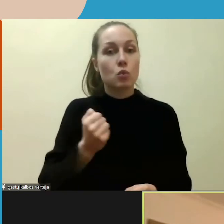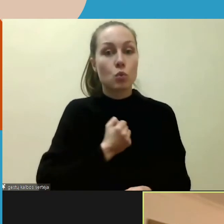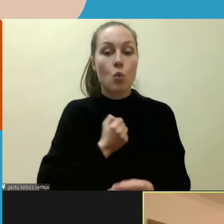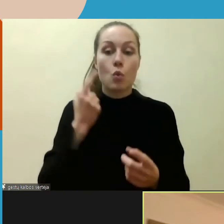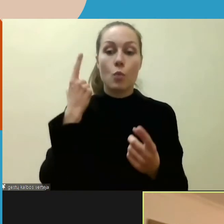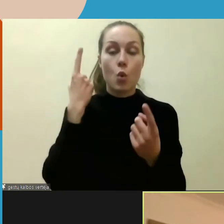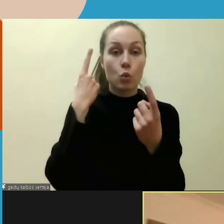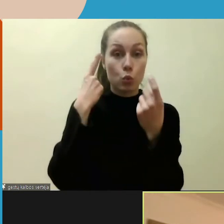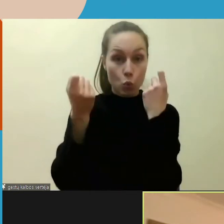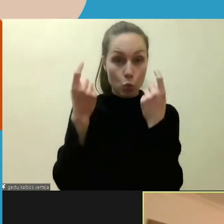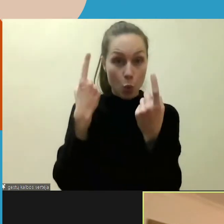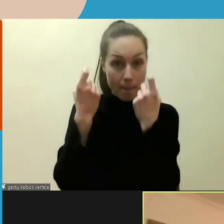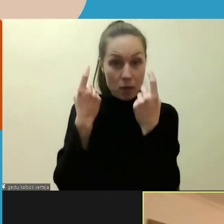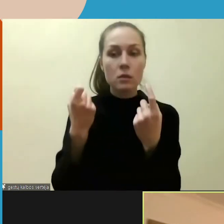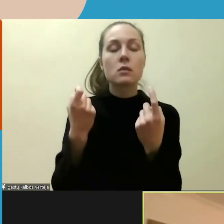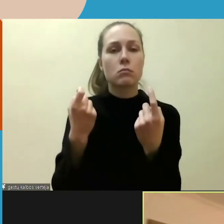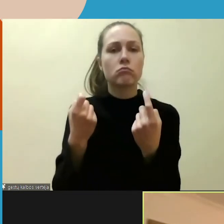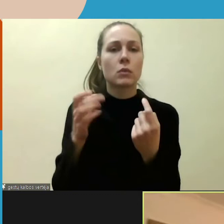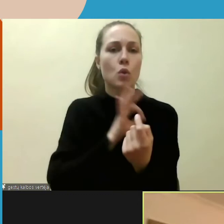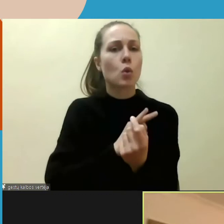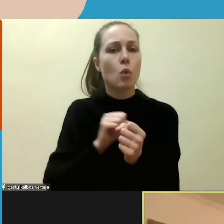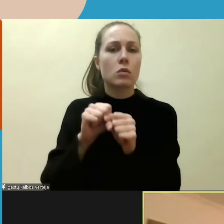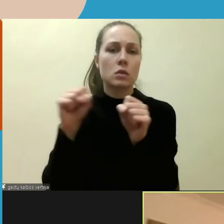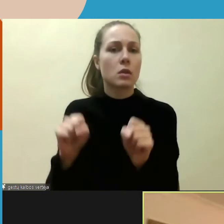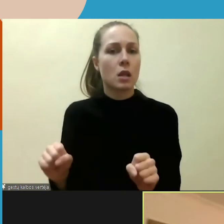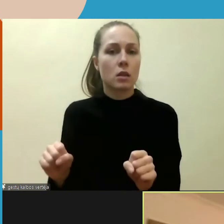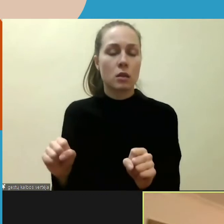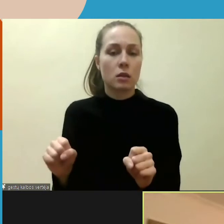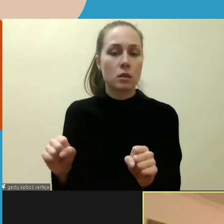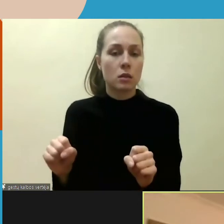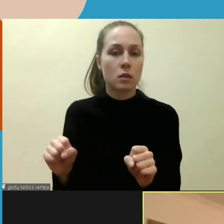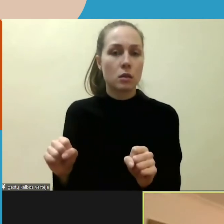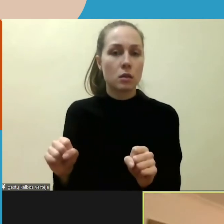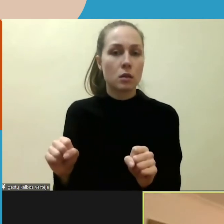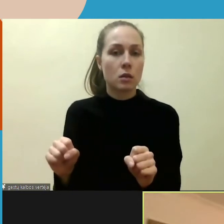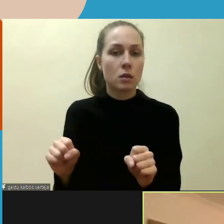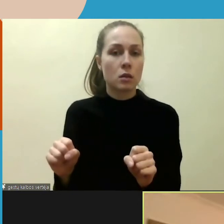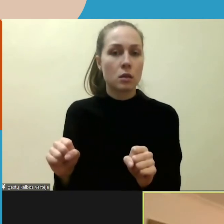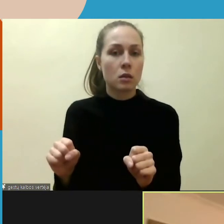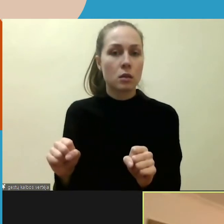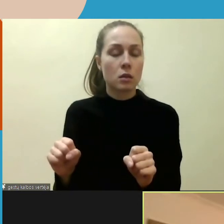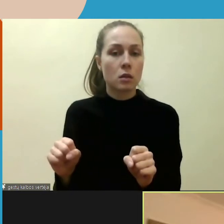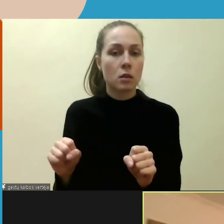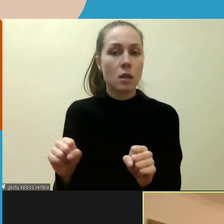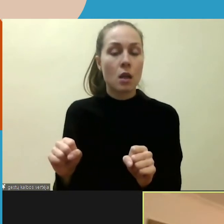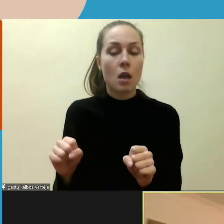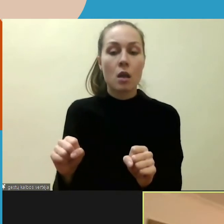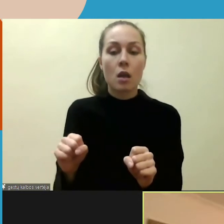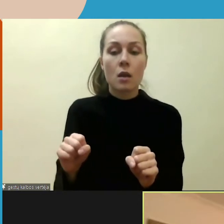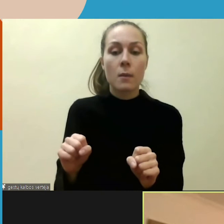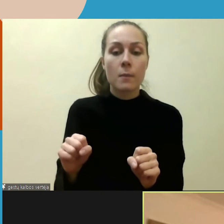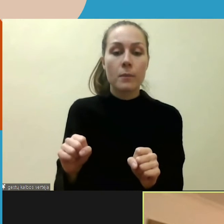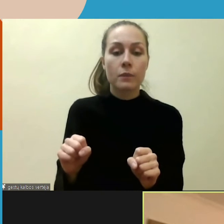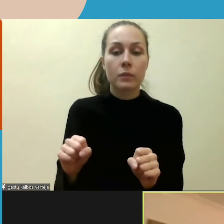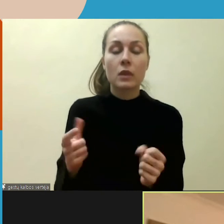duomenėmis ir kalbame apie tai, pasitelkėme juos, kai kalbame, kaip